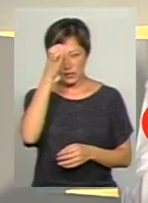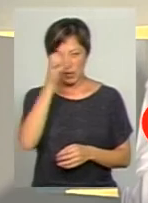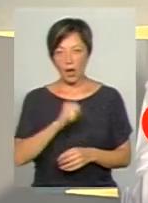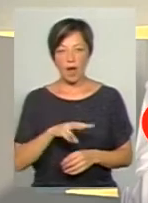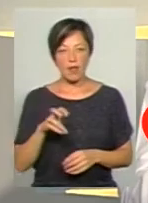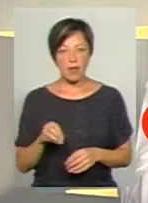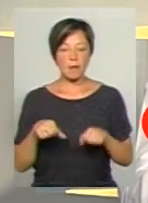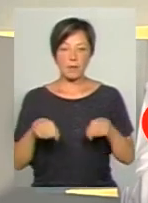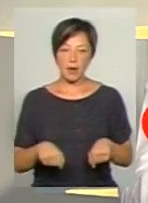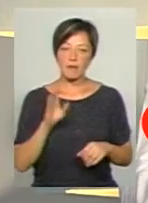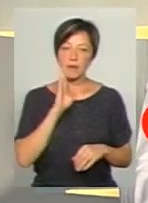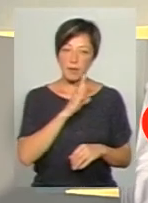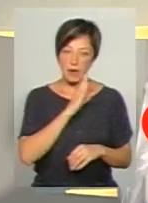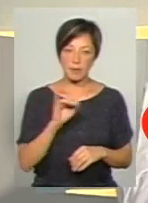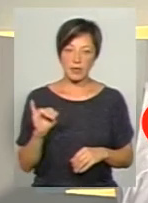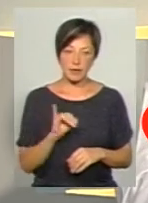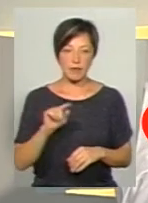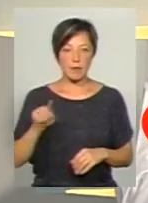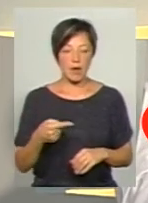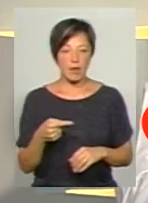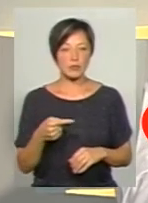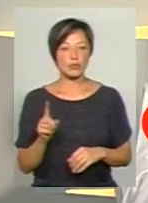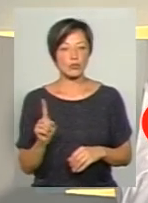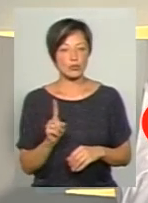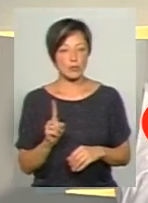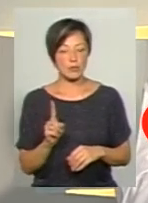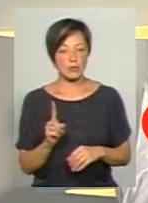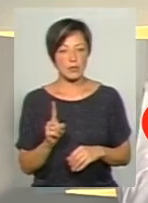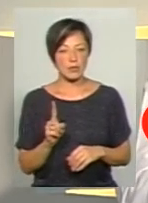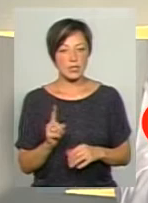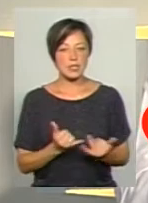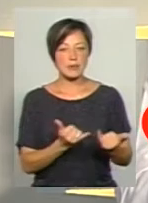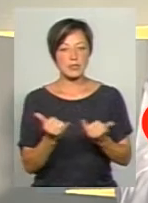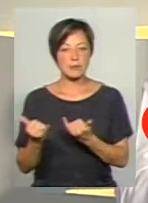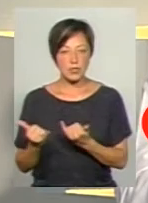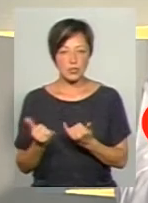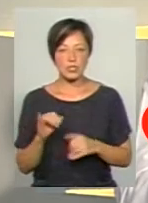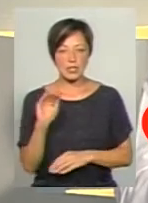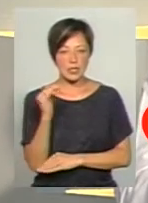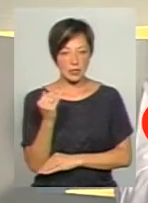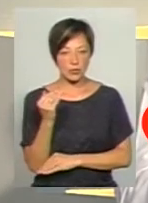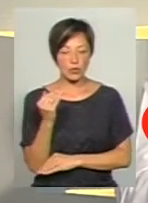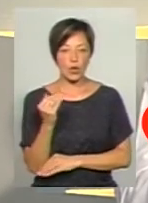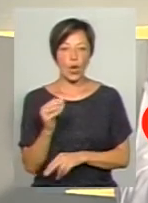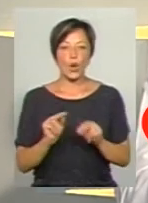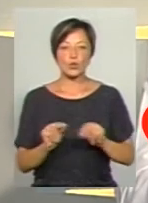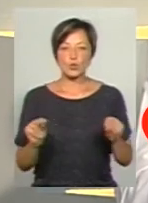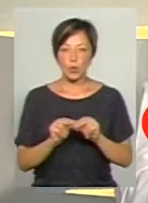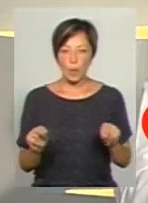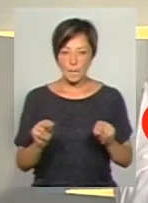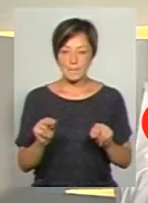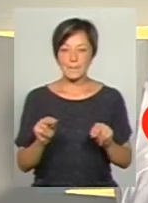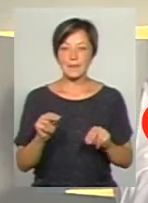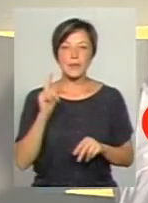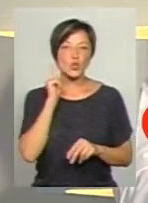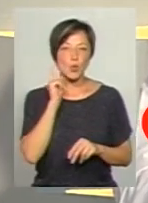Але вправі мами, в принципі, і вимагати на те, щоб забезпечити її дитину сурдопедагогу і в тому чи